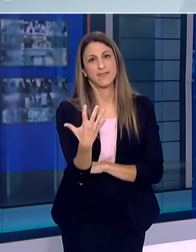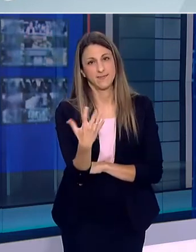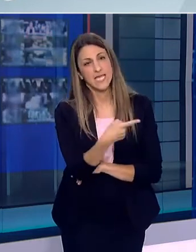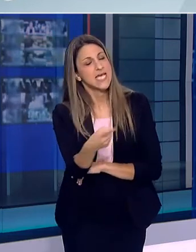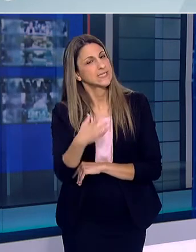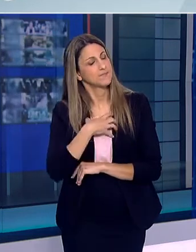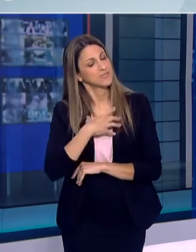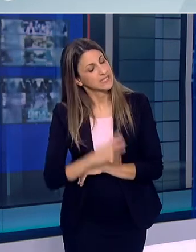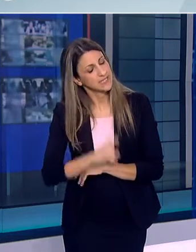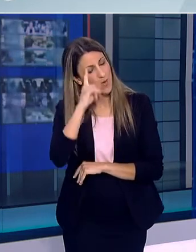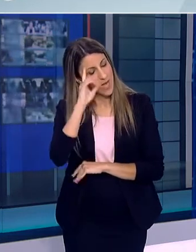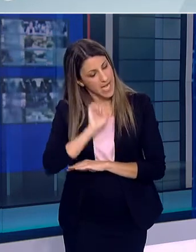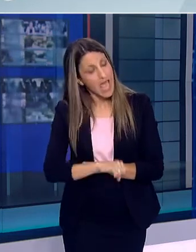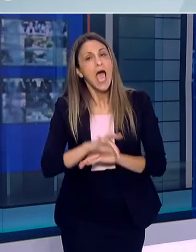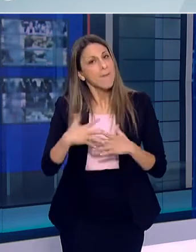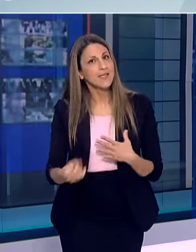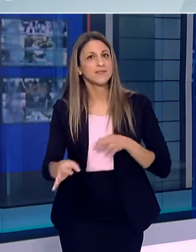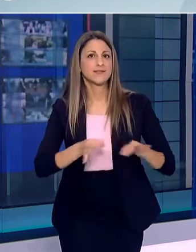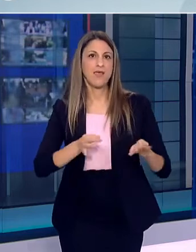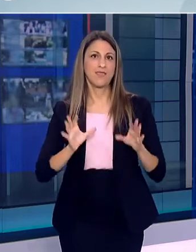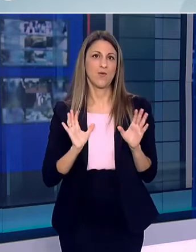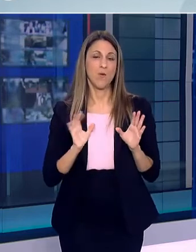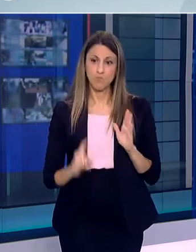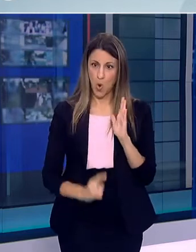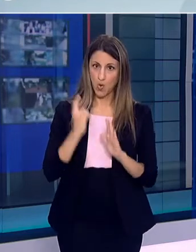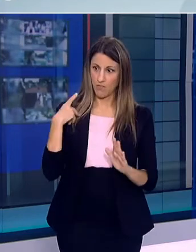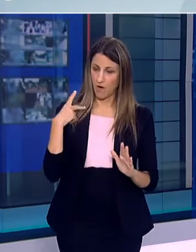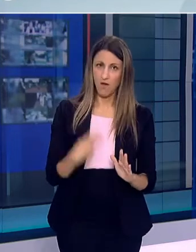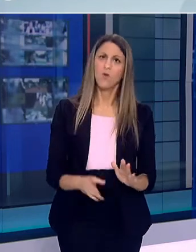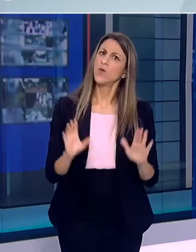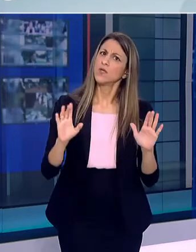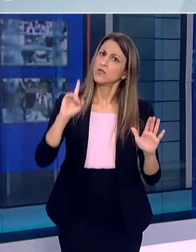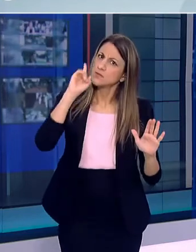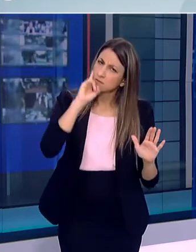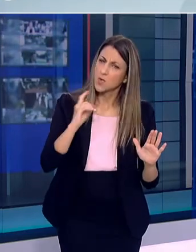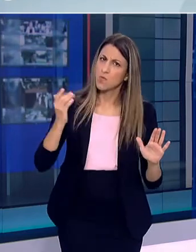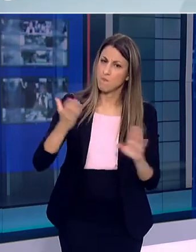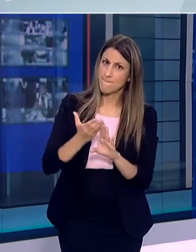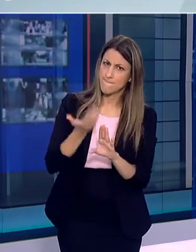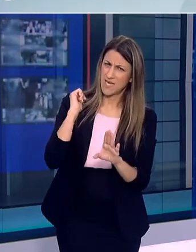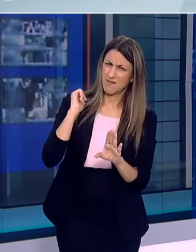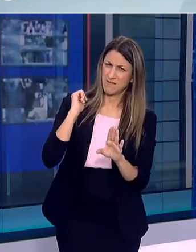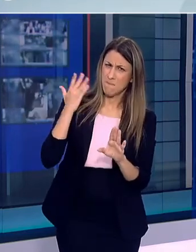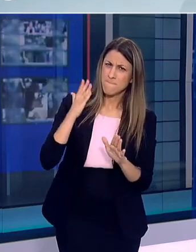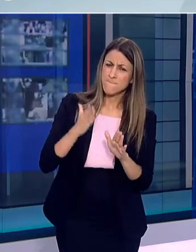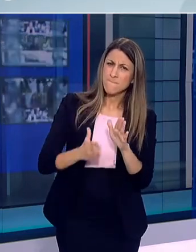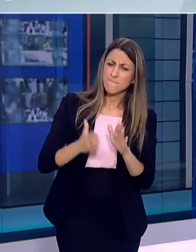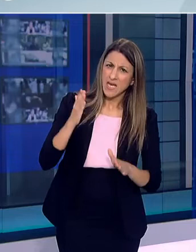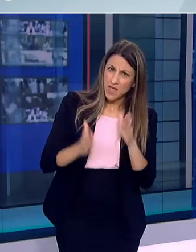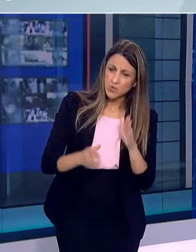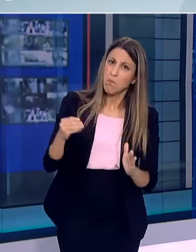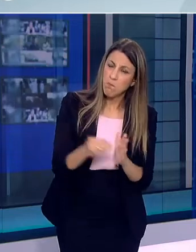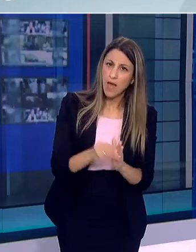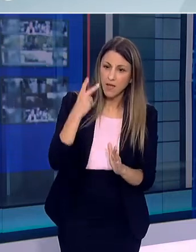σχέδιο για όλα αυτά τα ζητήματα Αυτά τα ζητήματα δεν τα αντιμετωπίζουμε πρώτη φορά Είναι ζητήματα που τα αντιμετωπίσαμε και την προηγούμενη φάση Το πώς γίνονται οι διακομιδές, πώς